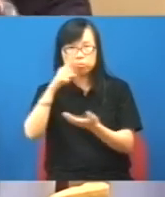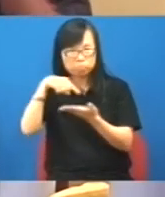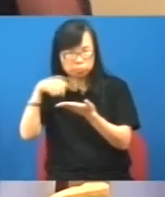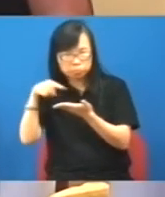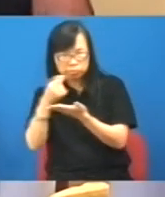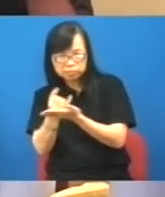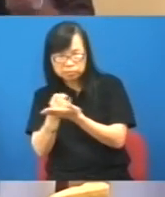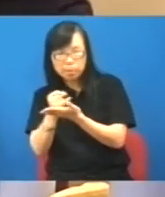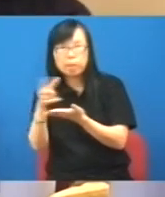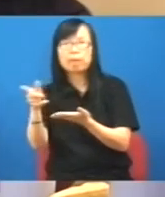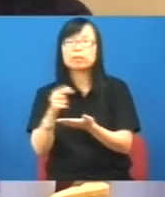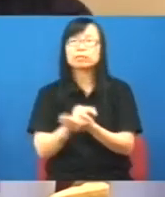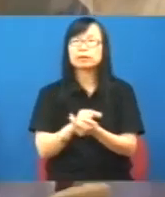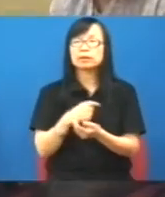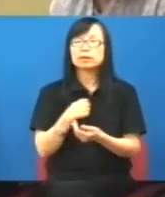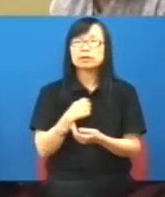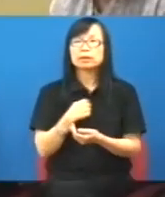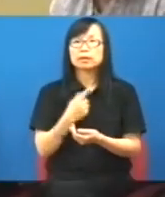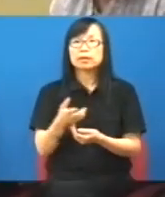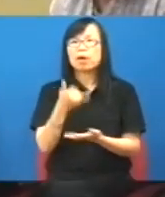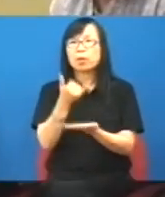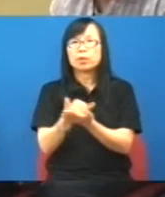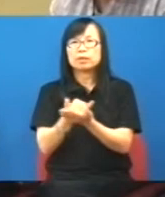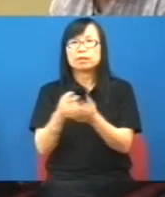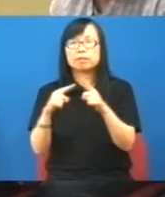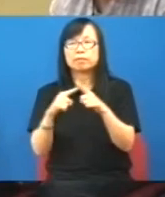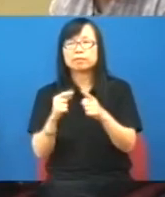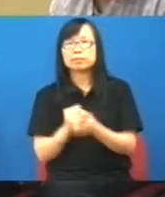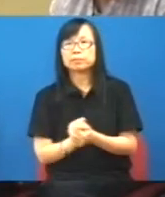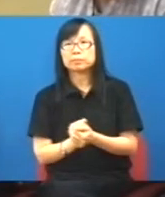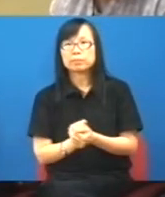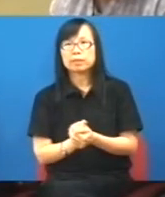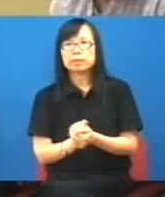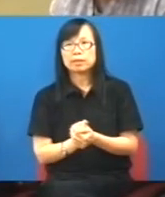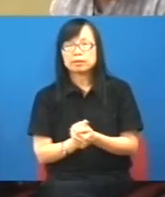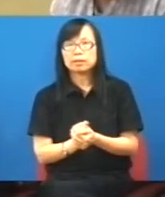行逆施倒行逆施知道為什麼嗎要死人倒行逆